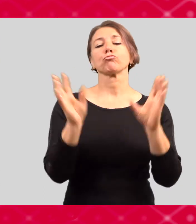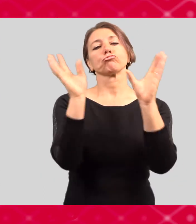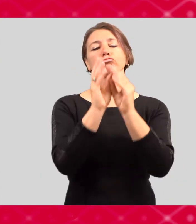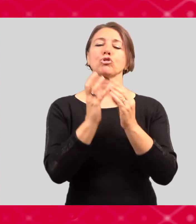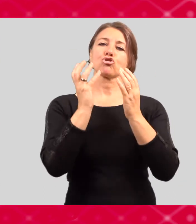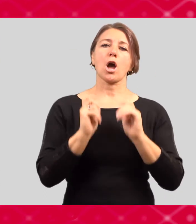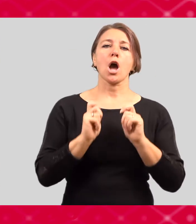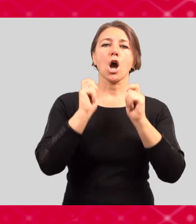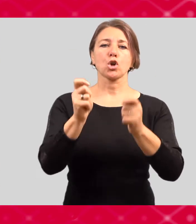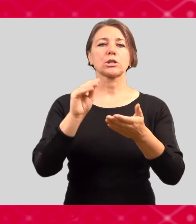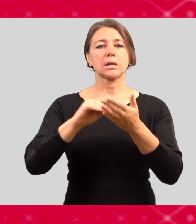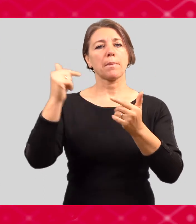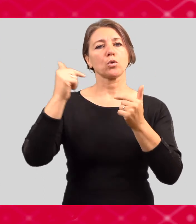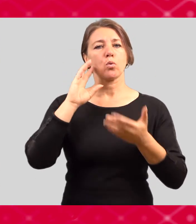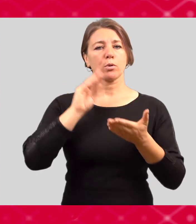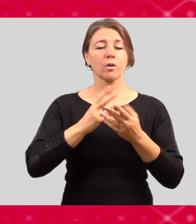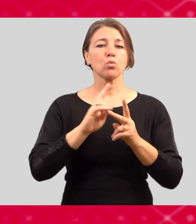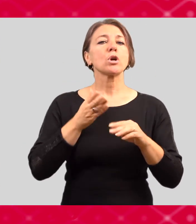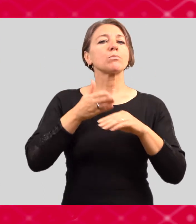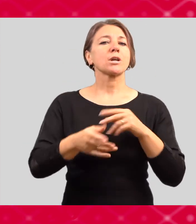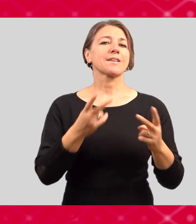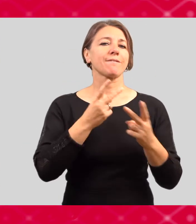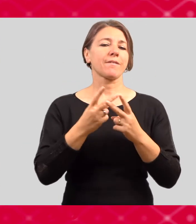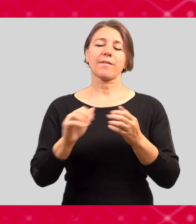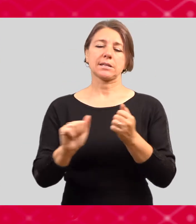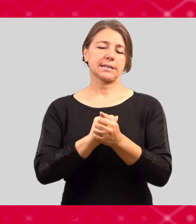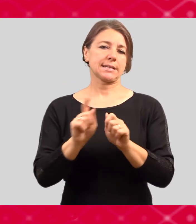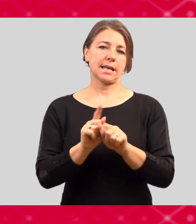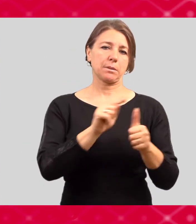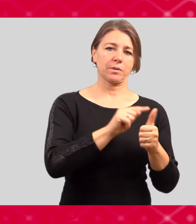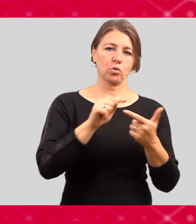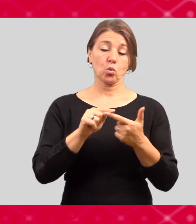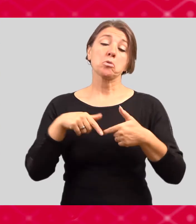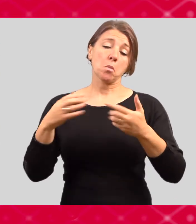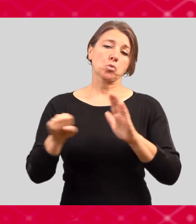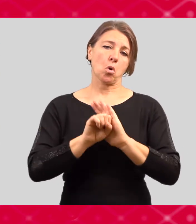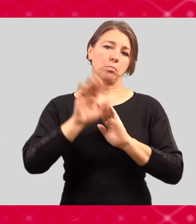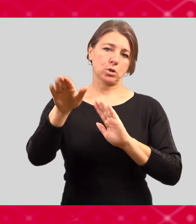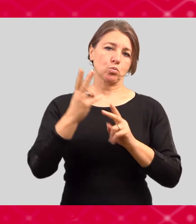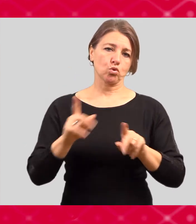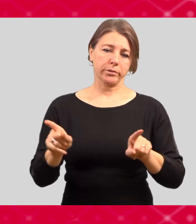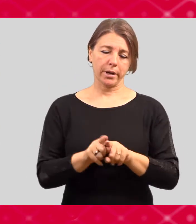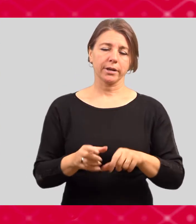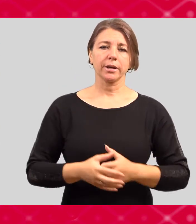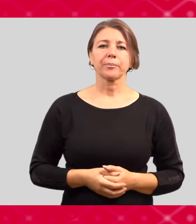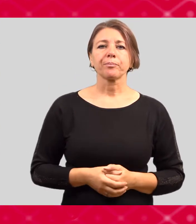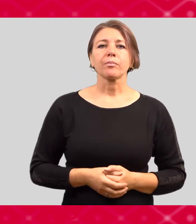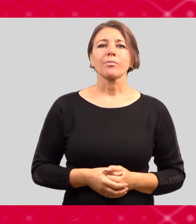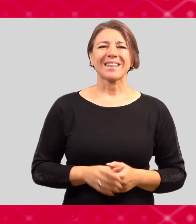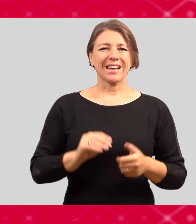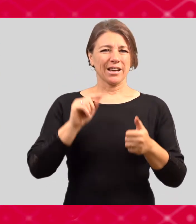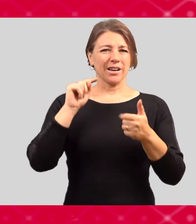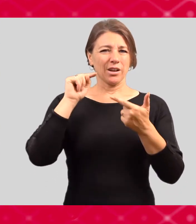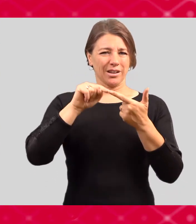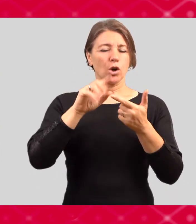stipendium opět prostřednictvím webové aplikace anebo poštou. Toto stipendium